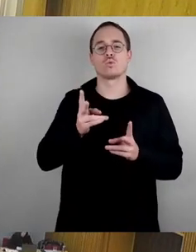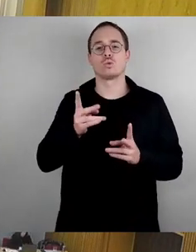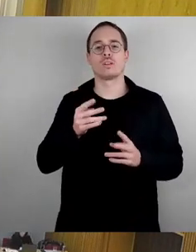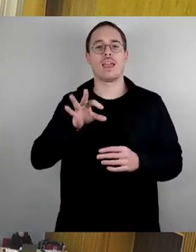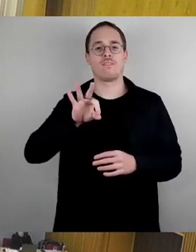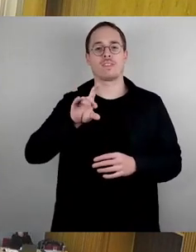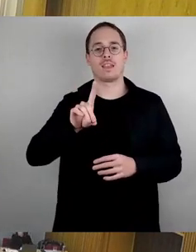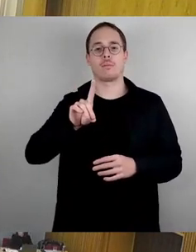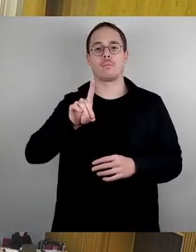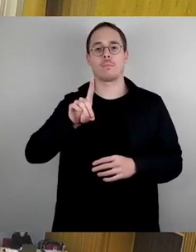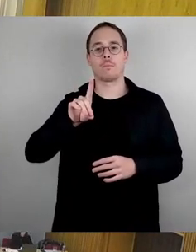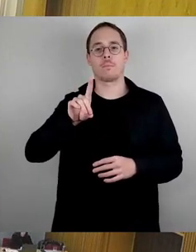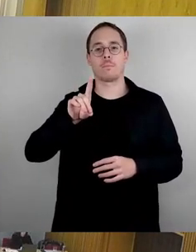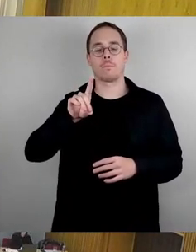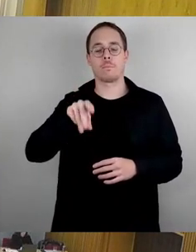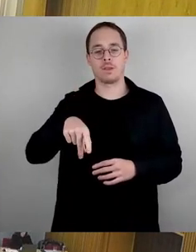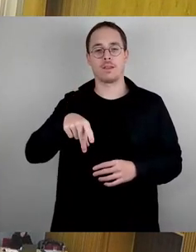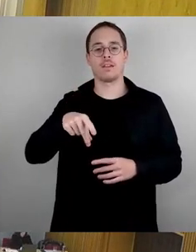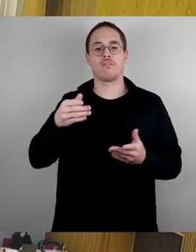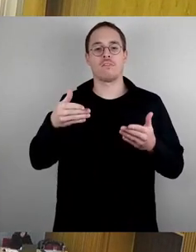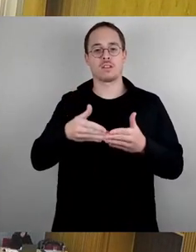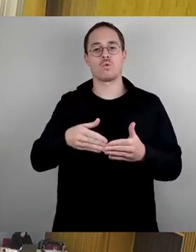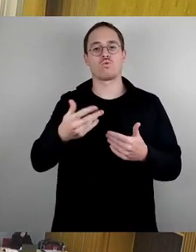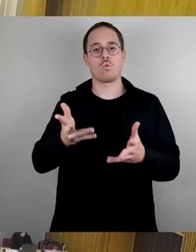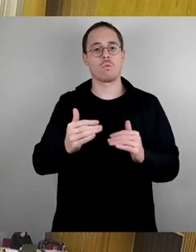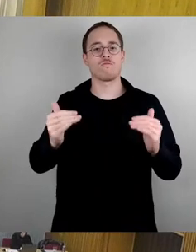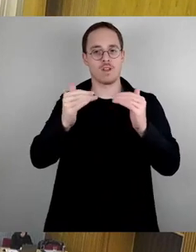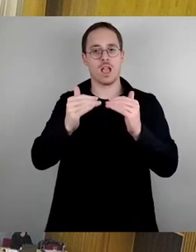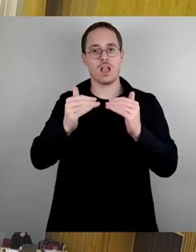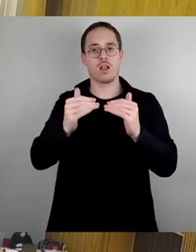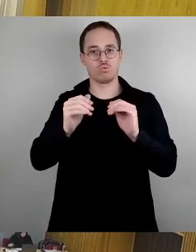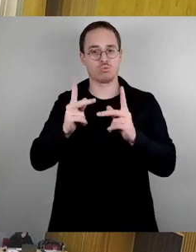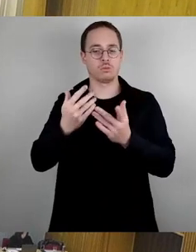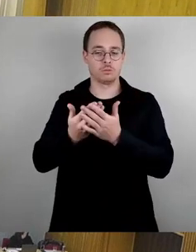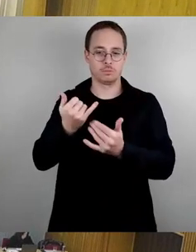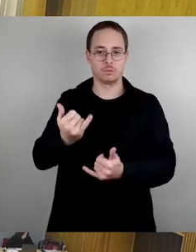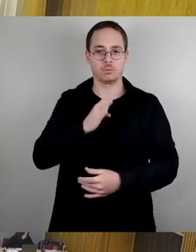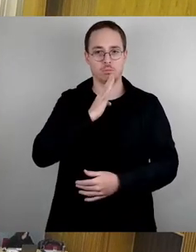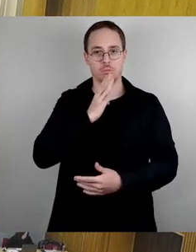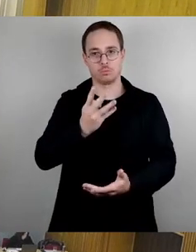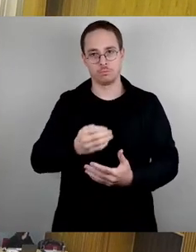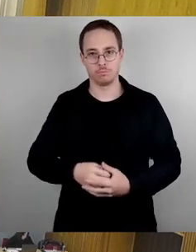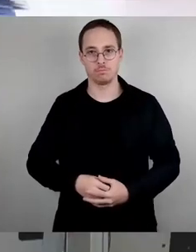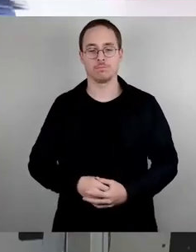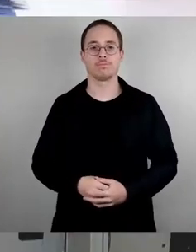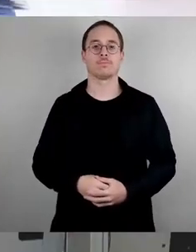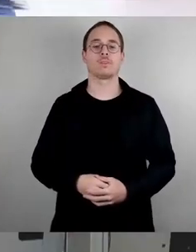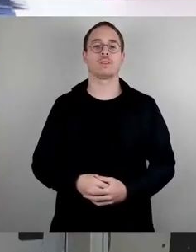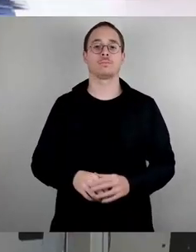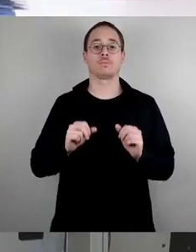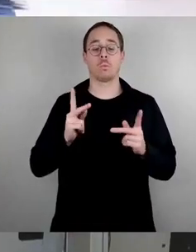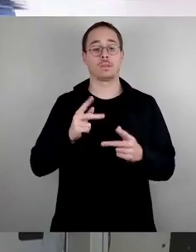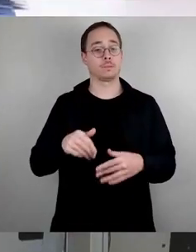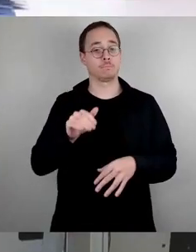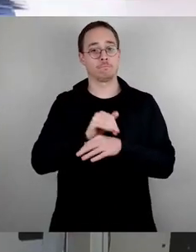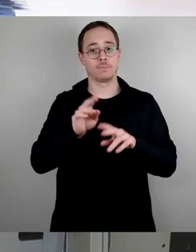nämlich am Ende dran gewesen und da kann Herr Blöden dann gleich auch den Antrag einbringen. Bitte schön. Ja, sehr geehrter erster Bürgermeister, liebe